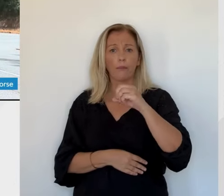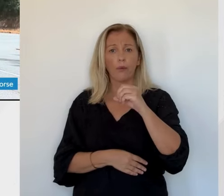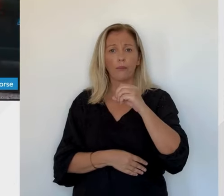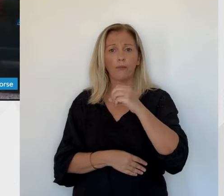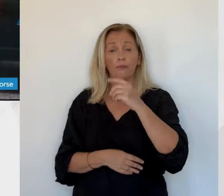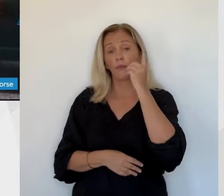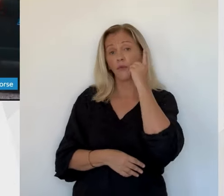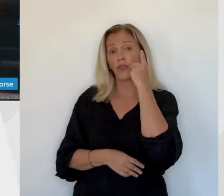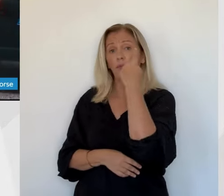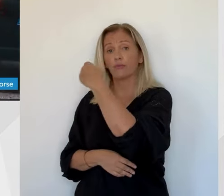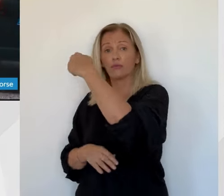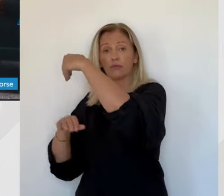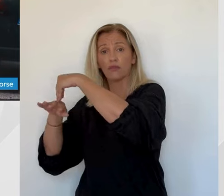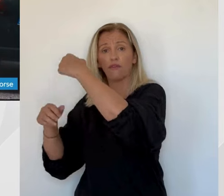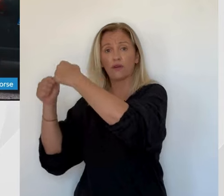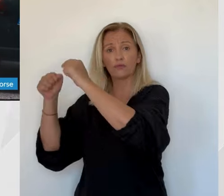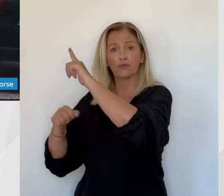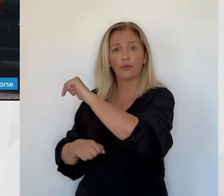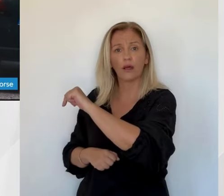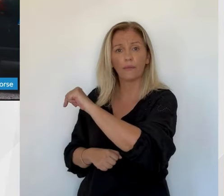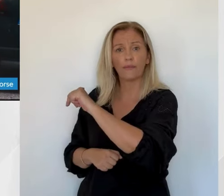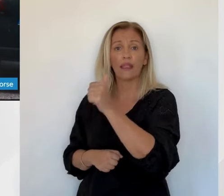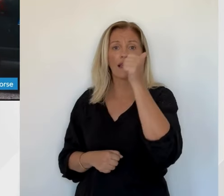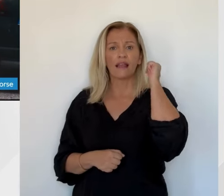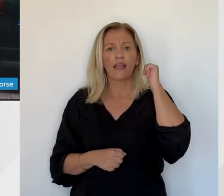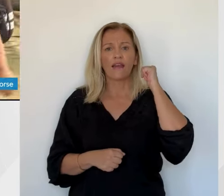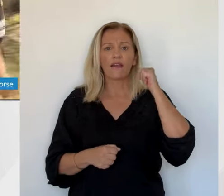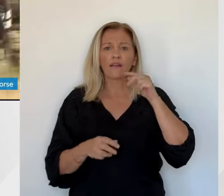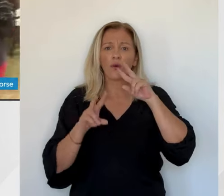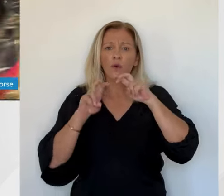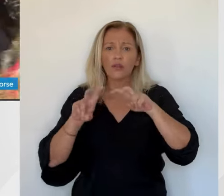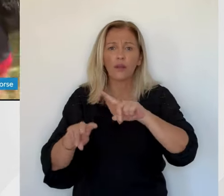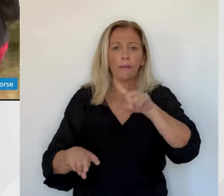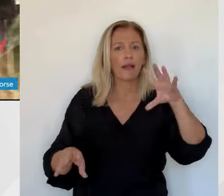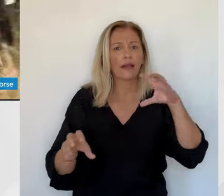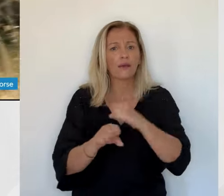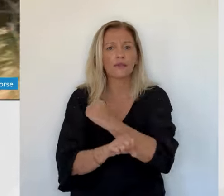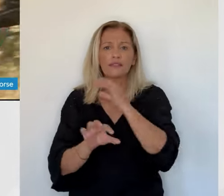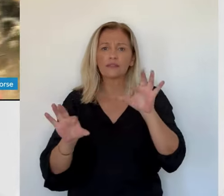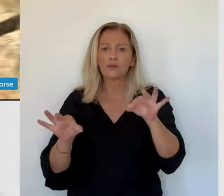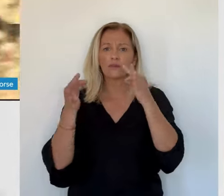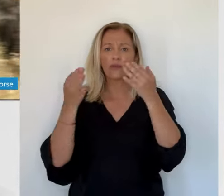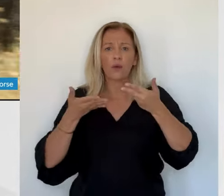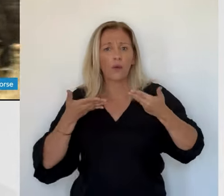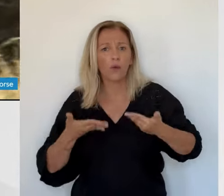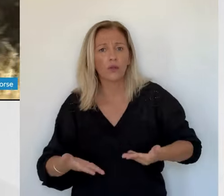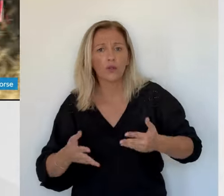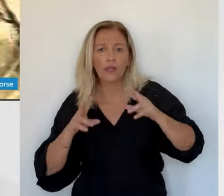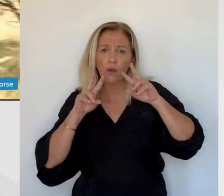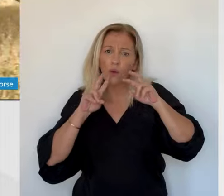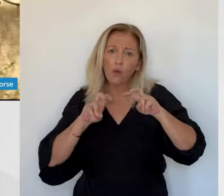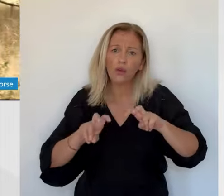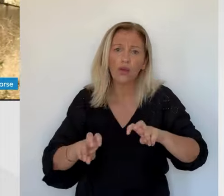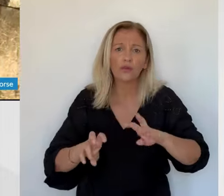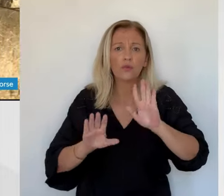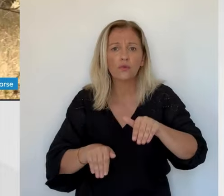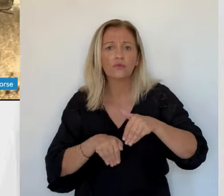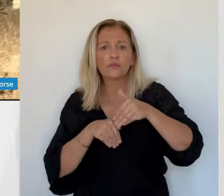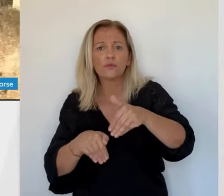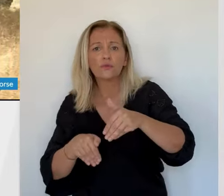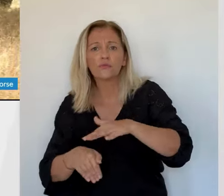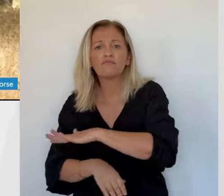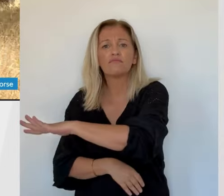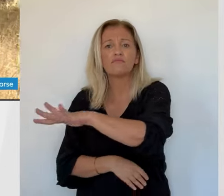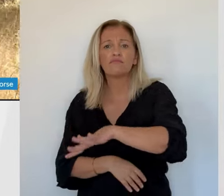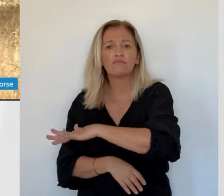Sa voiture a été garée au bord de la route, à proximité de deux chemins très fréquentés par les pêcheurs et chasseurs de la région. Son téléphone